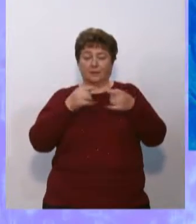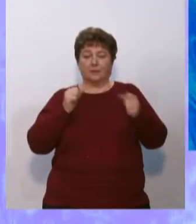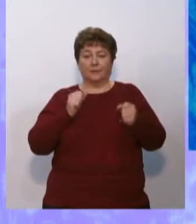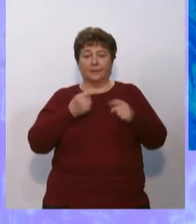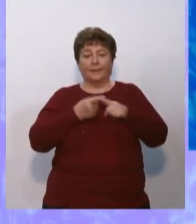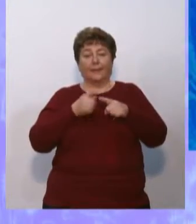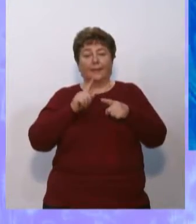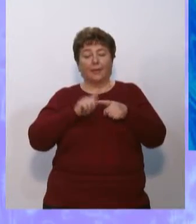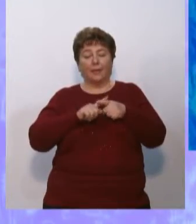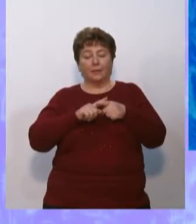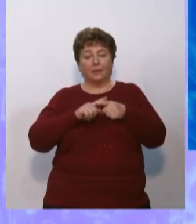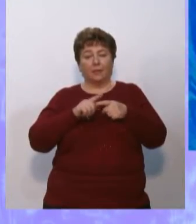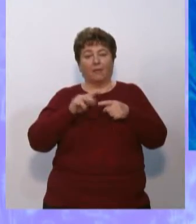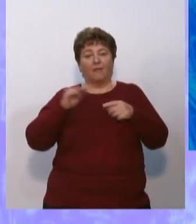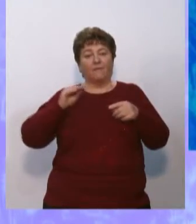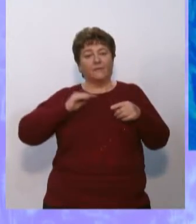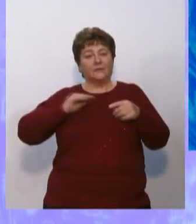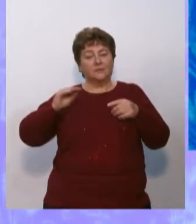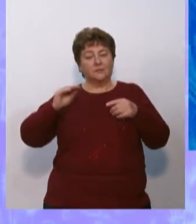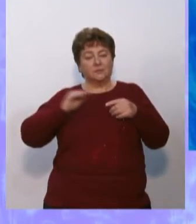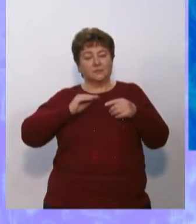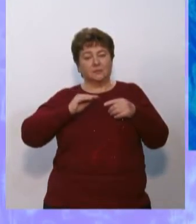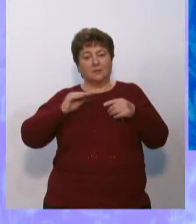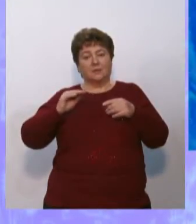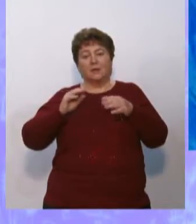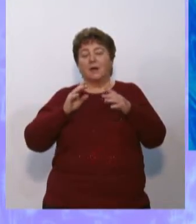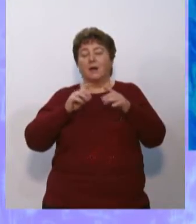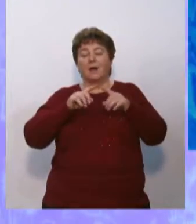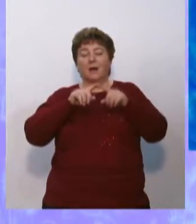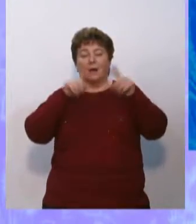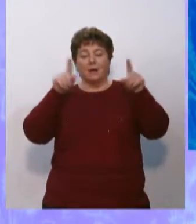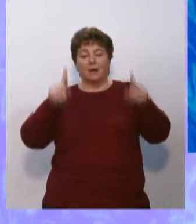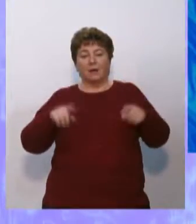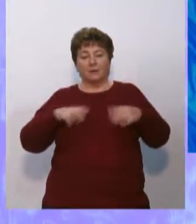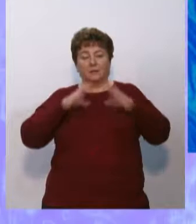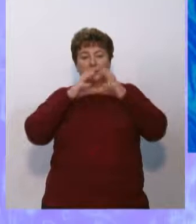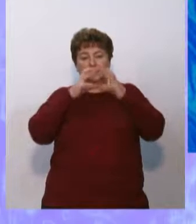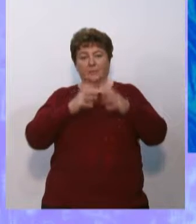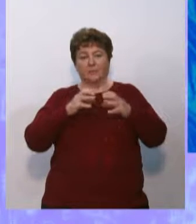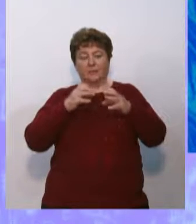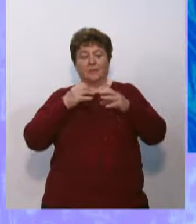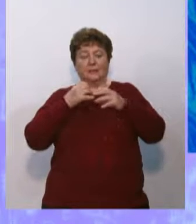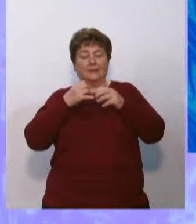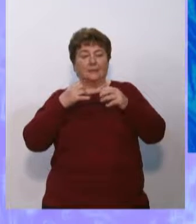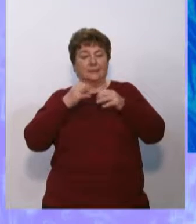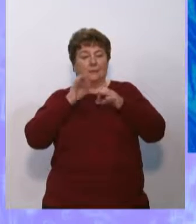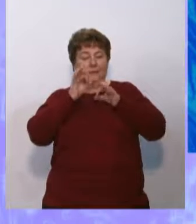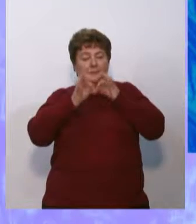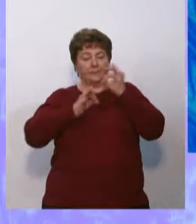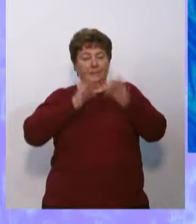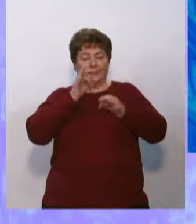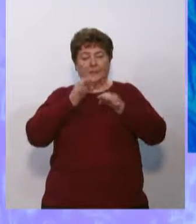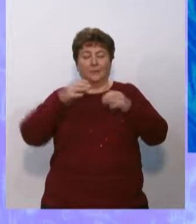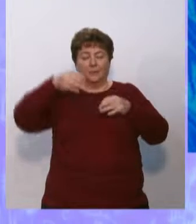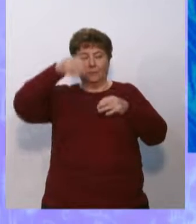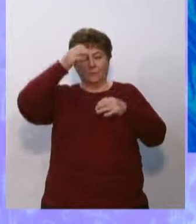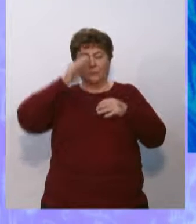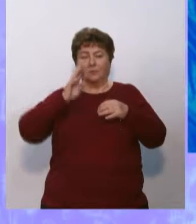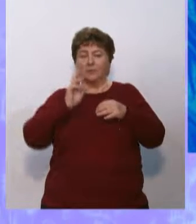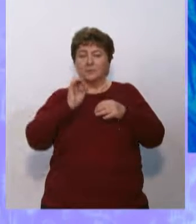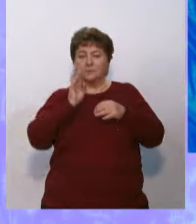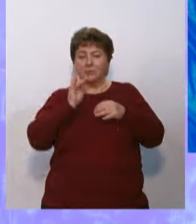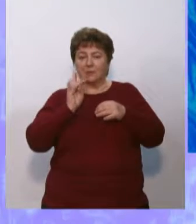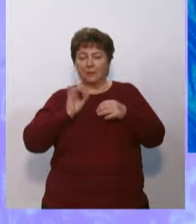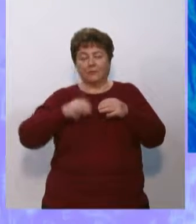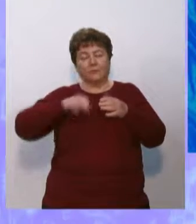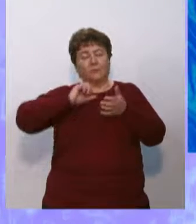Это физическая карта мира. Наша планета Земля. Ученые, космонавты